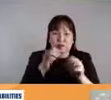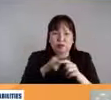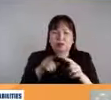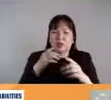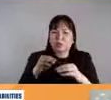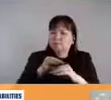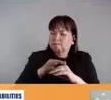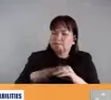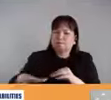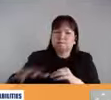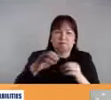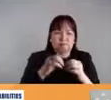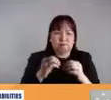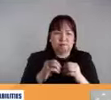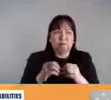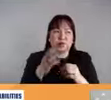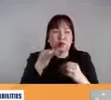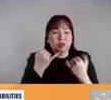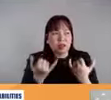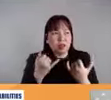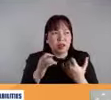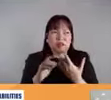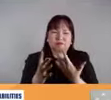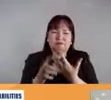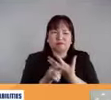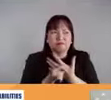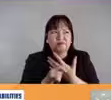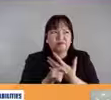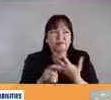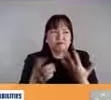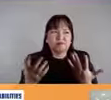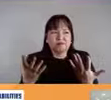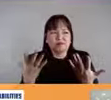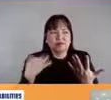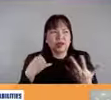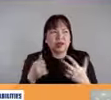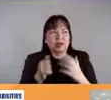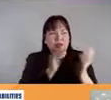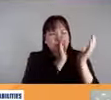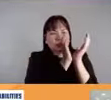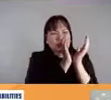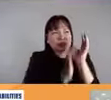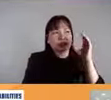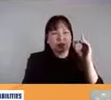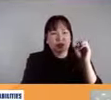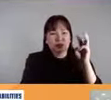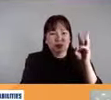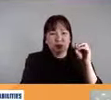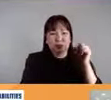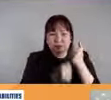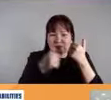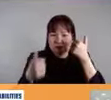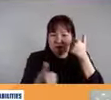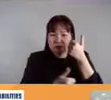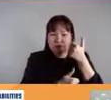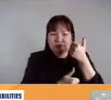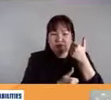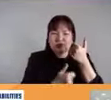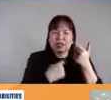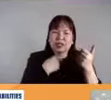kasi sa ngayon under la sila ng BSWB kaya masyado kami